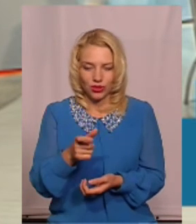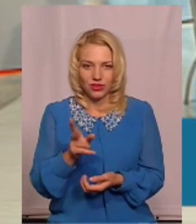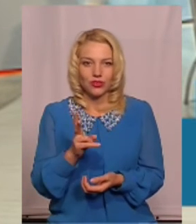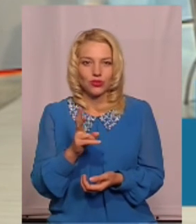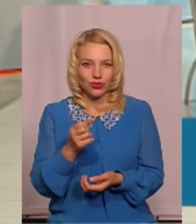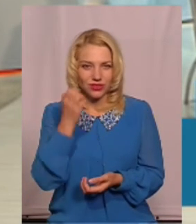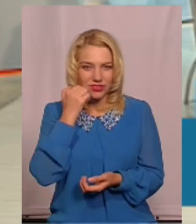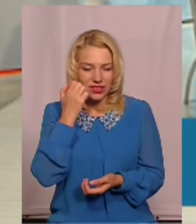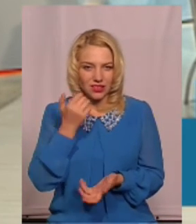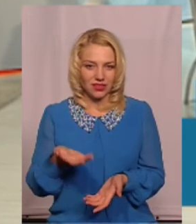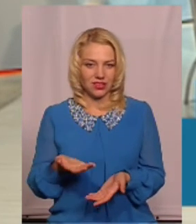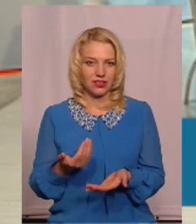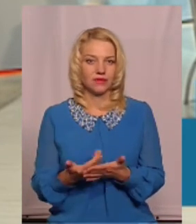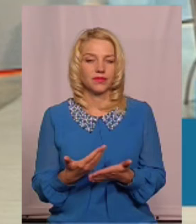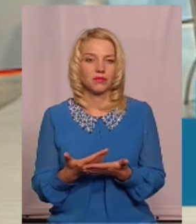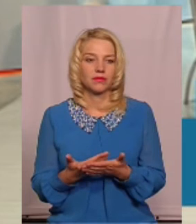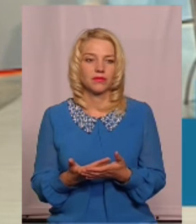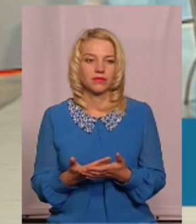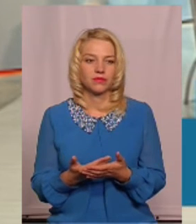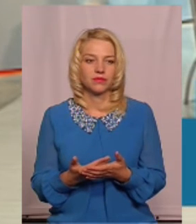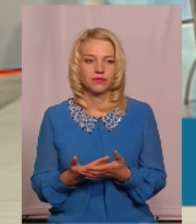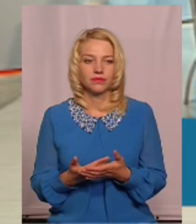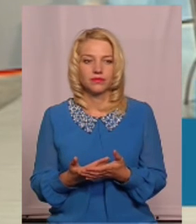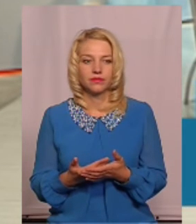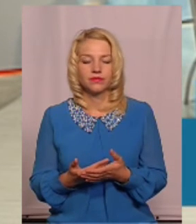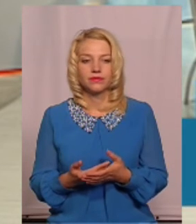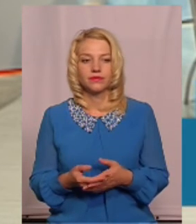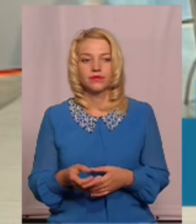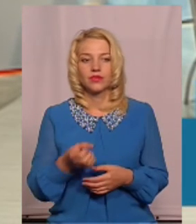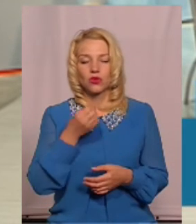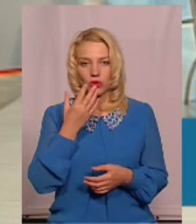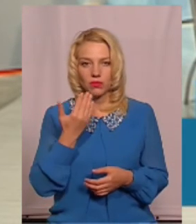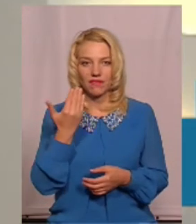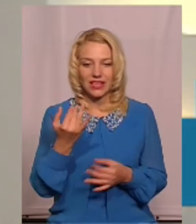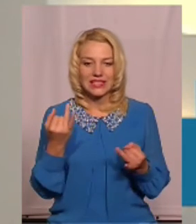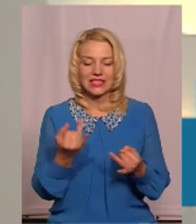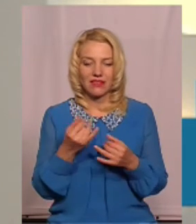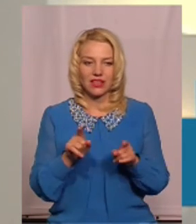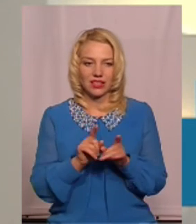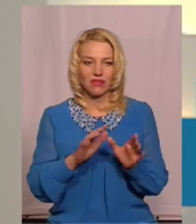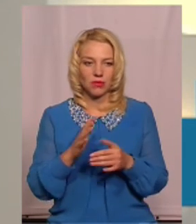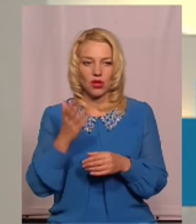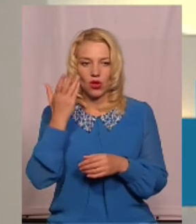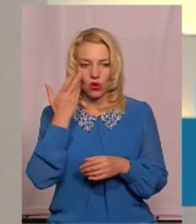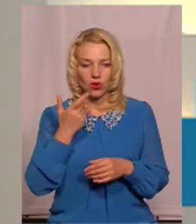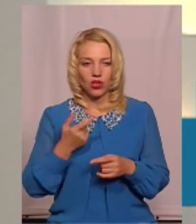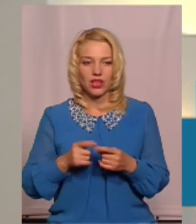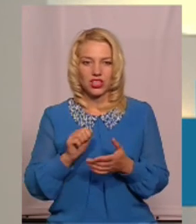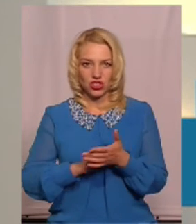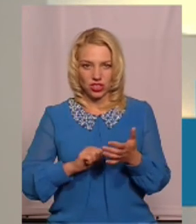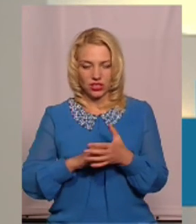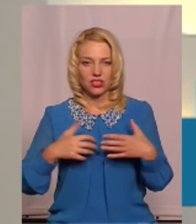навіть безпекабельні, літні якісь люди, слабість. Тобто, вас цікавить момент, коли такі випадки трапляються через